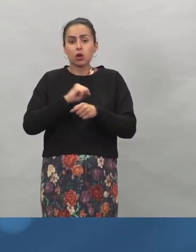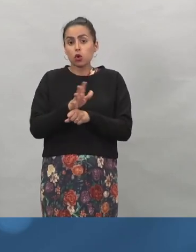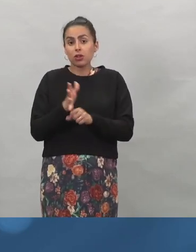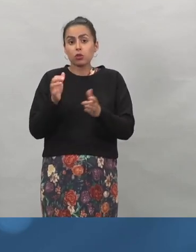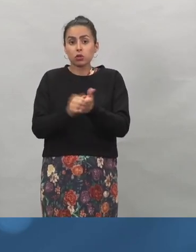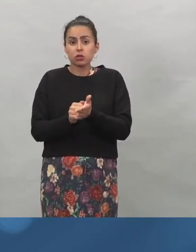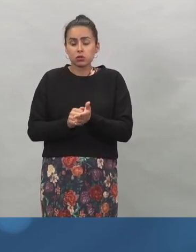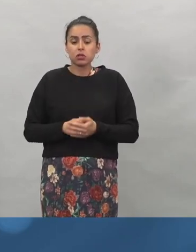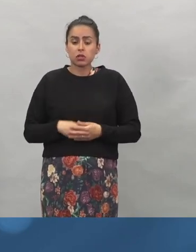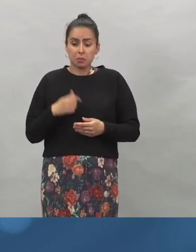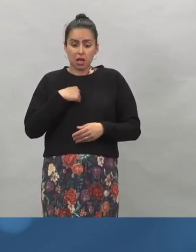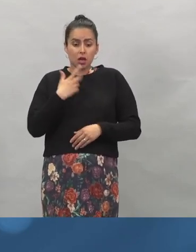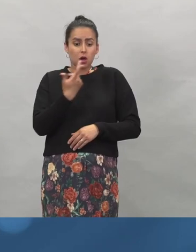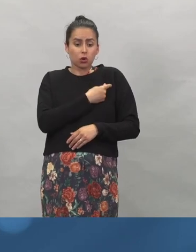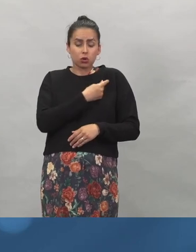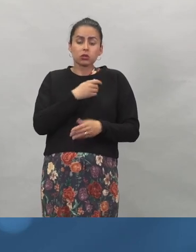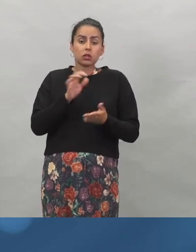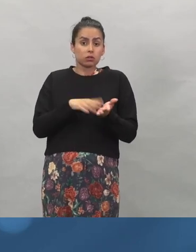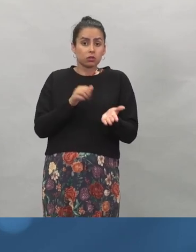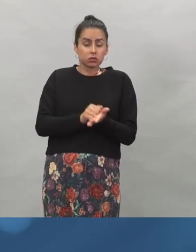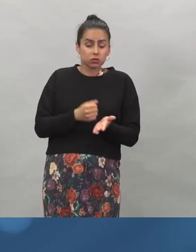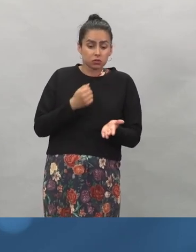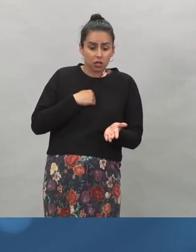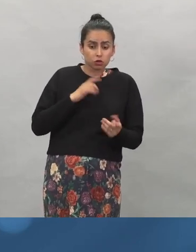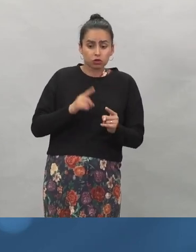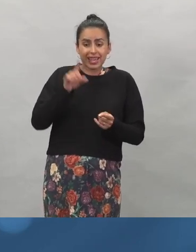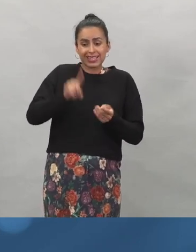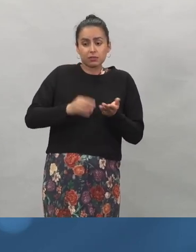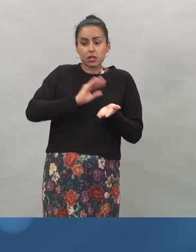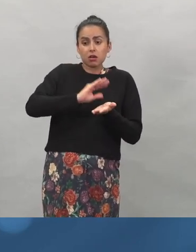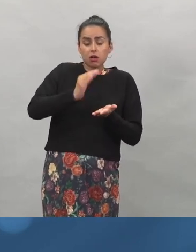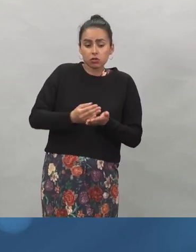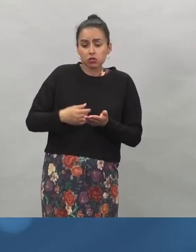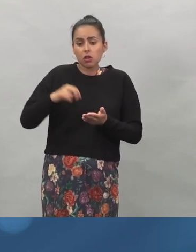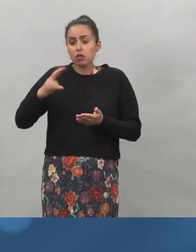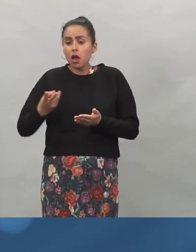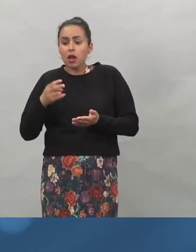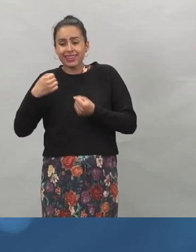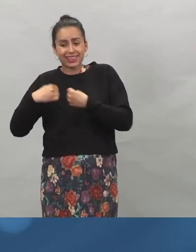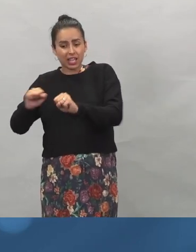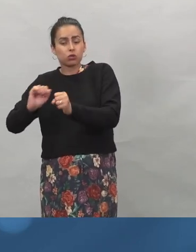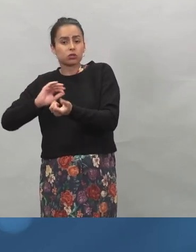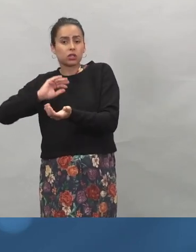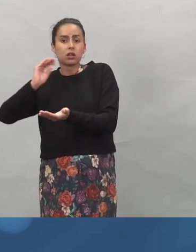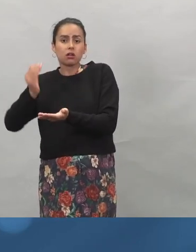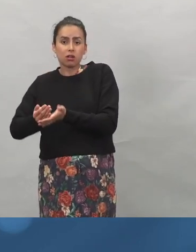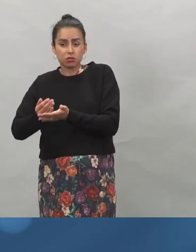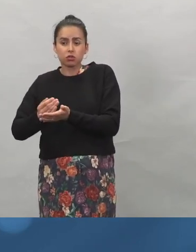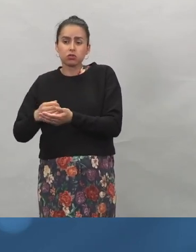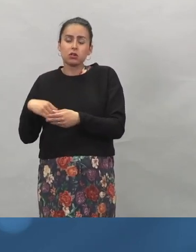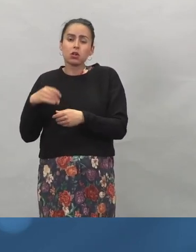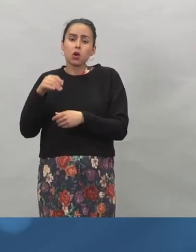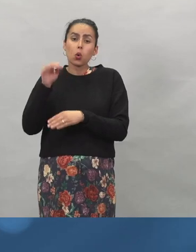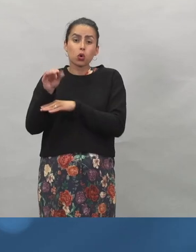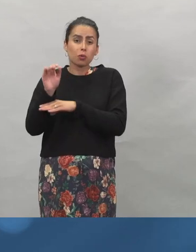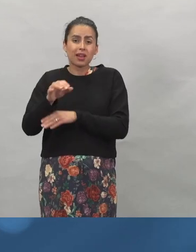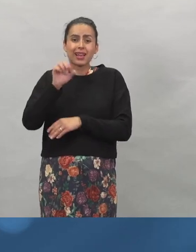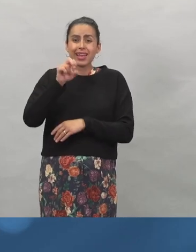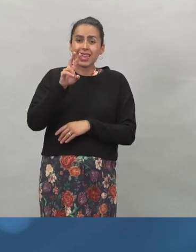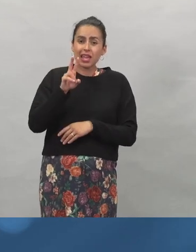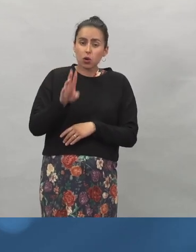Saanko rokotustodistuksen, jos olen saanut ensimmäisen annoksen tai saan tehosteen ulkomailla, joko EU-ssa tai sen ulkopuolella?